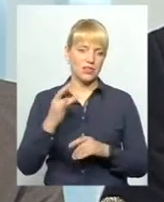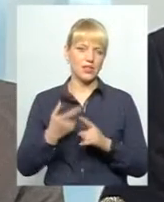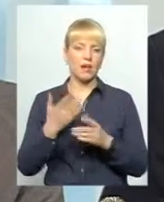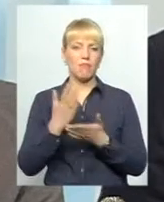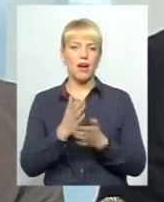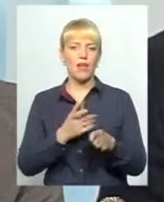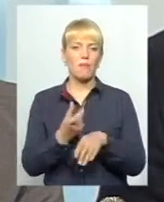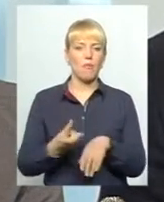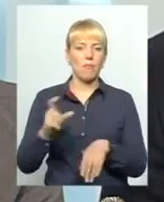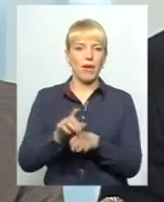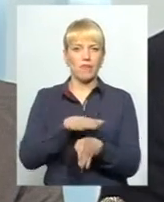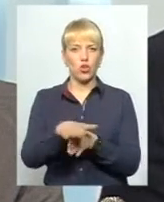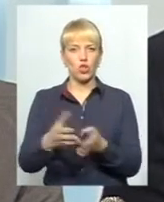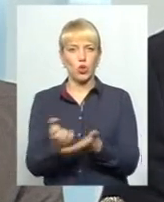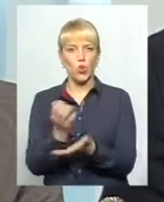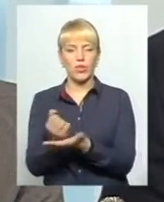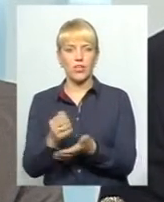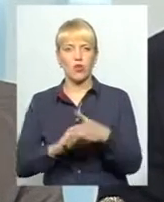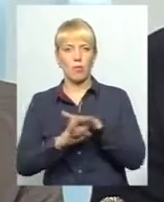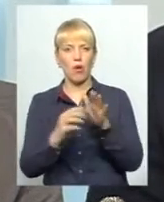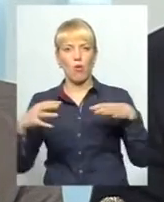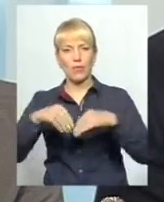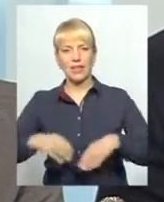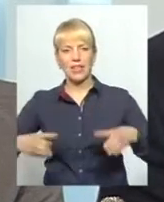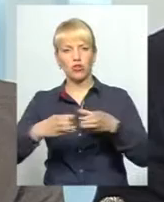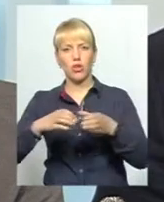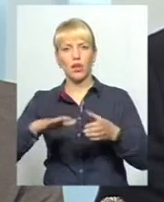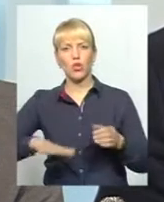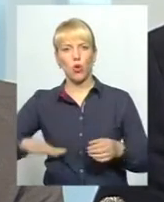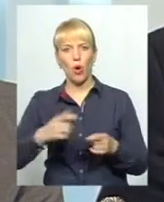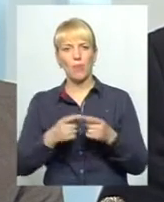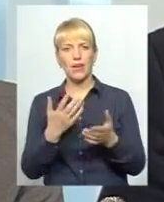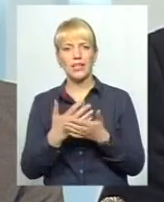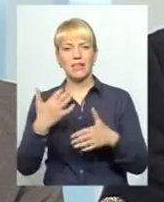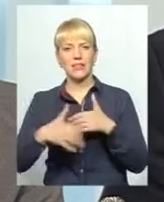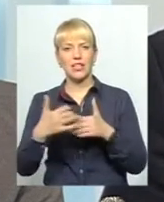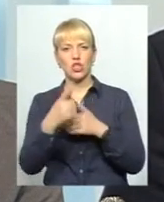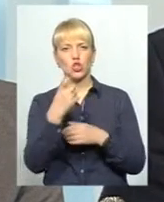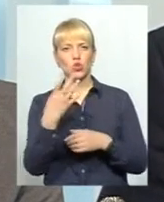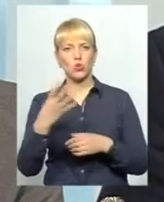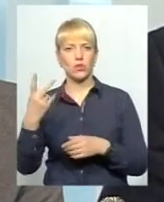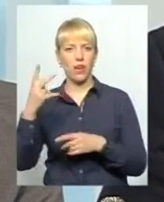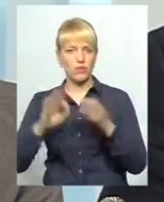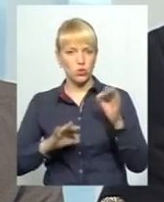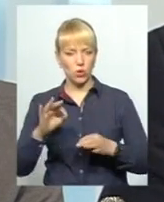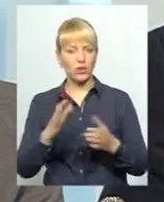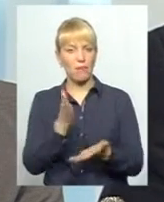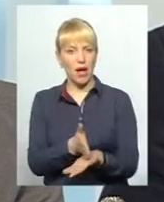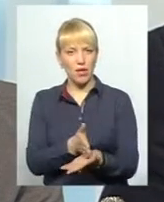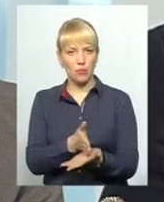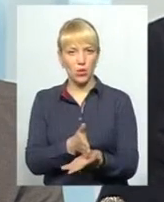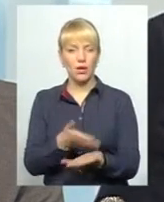перевиконання дохідної бази об'єднаних територіальних громад в середньому по Хмельницькій області на 142%. Маємо